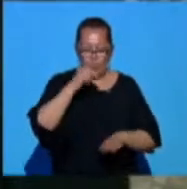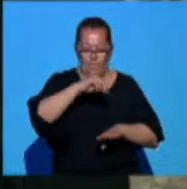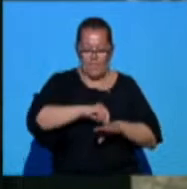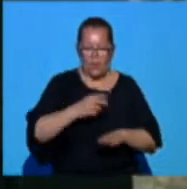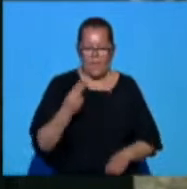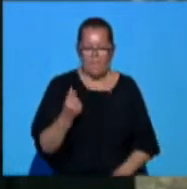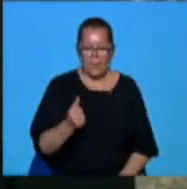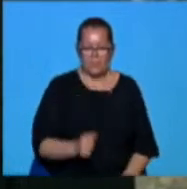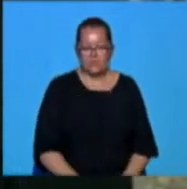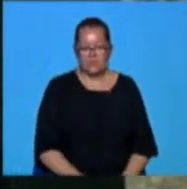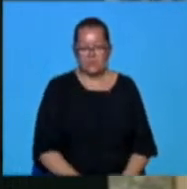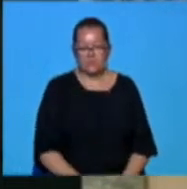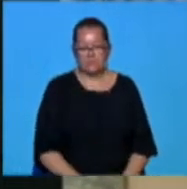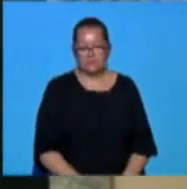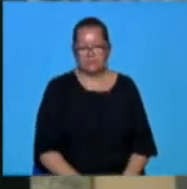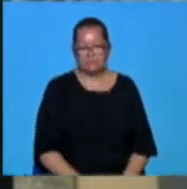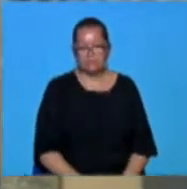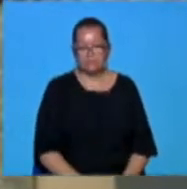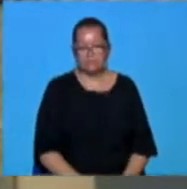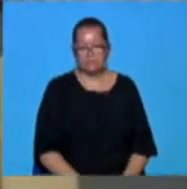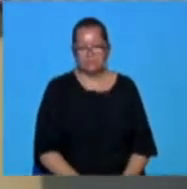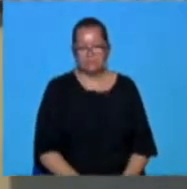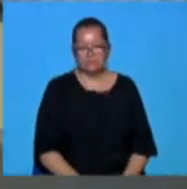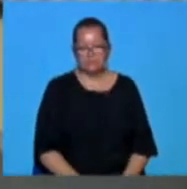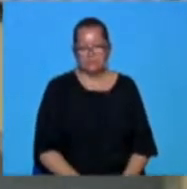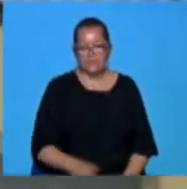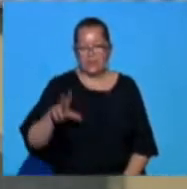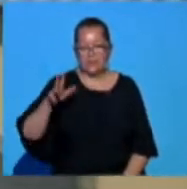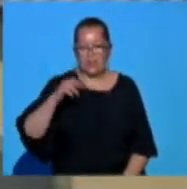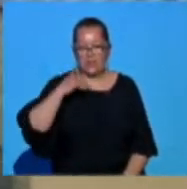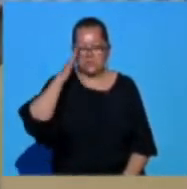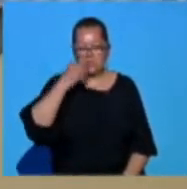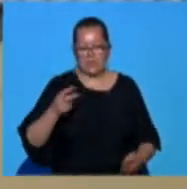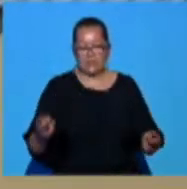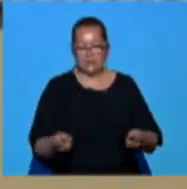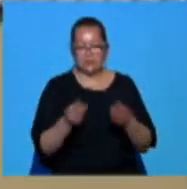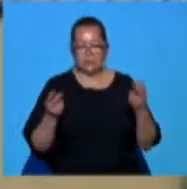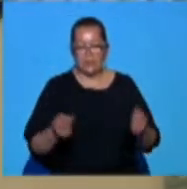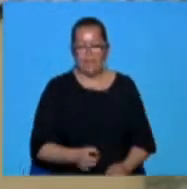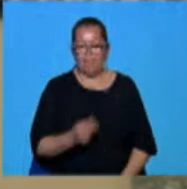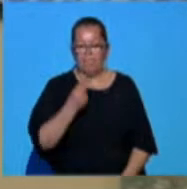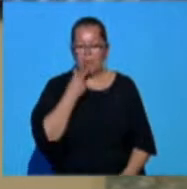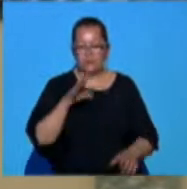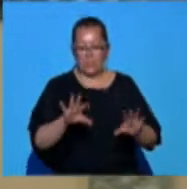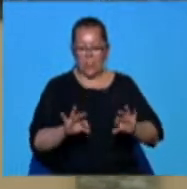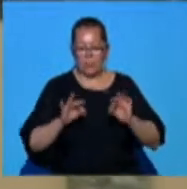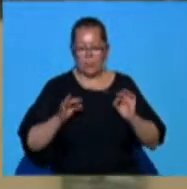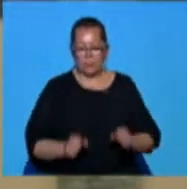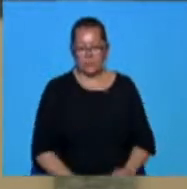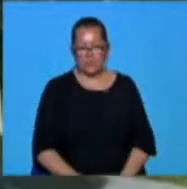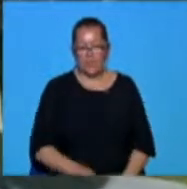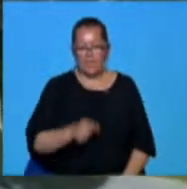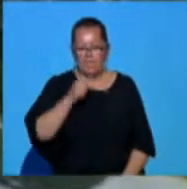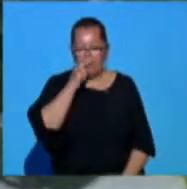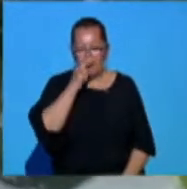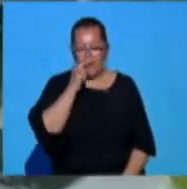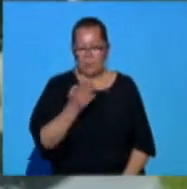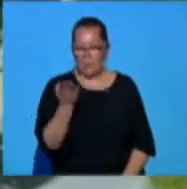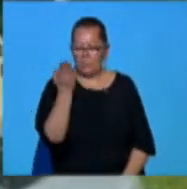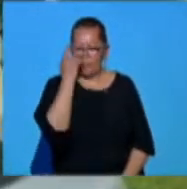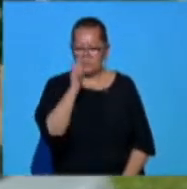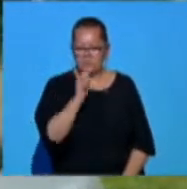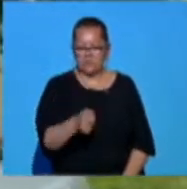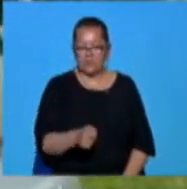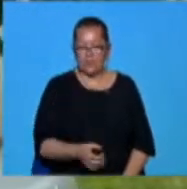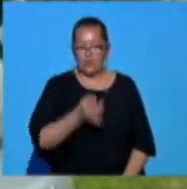banii, i-a luat și mai apoi a dispărut în noapte. După trei zile de cercetări, polițiștii au reușit să-l prindă, iar inculpatul va ajunge în fața